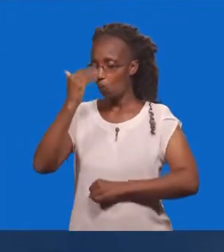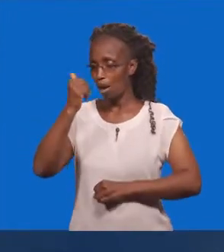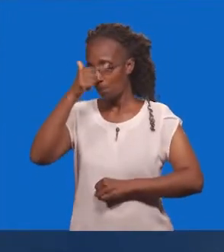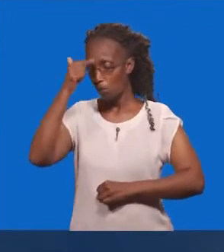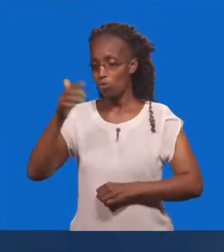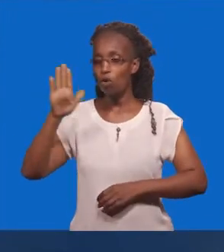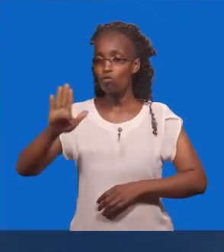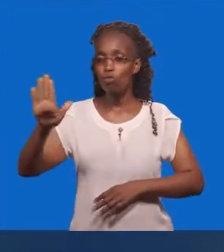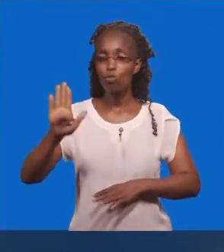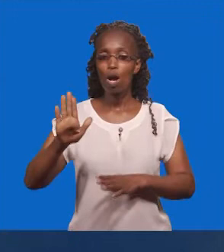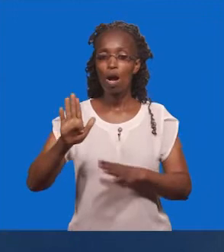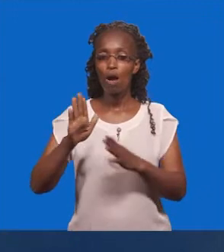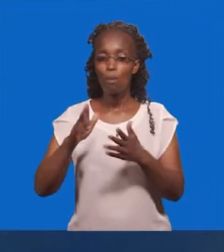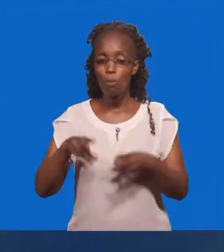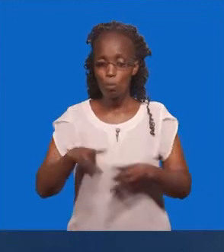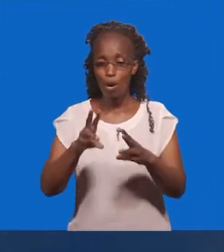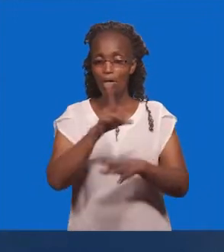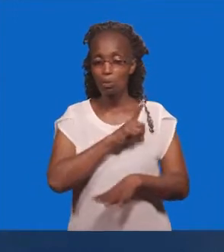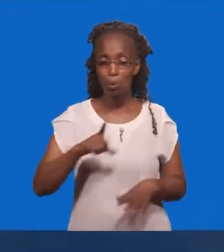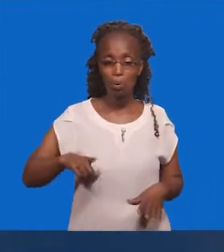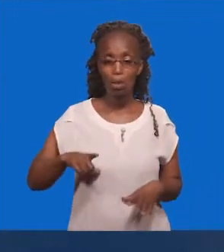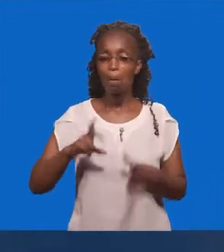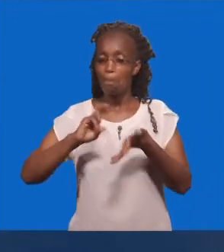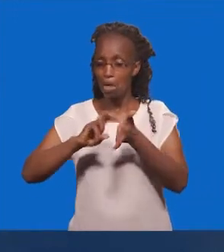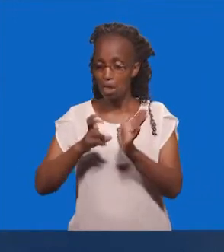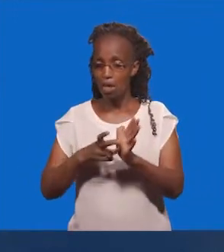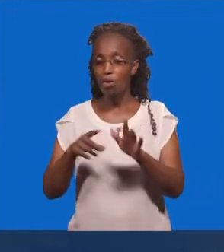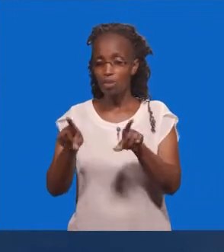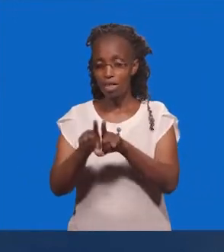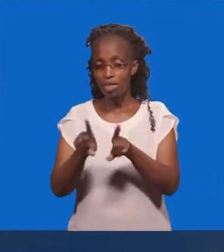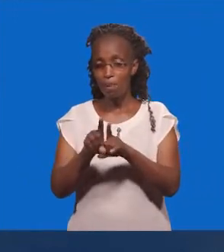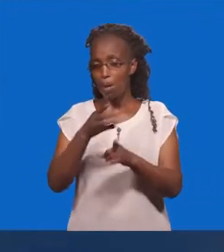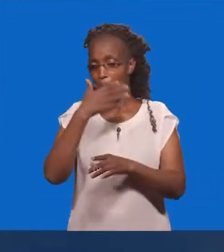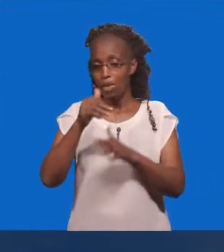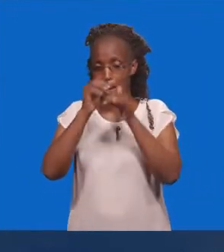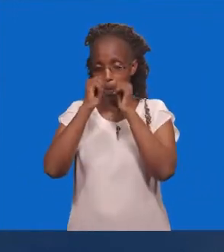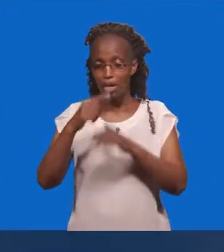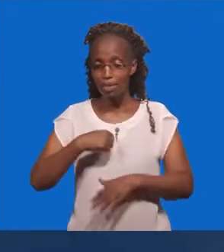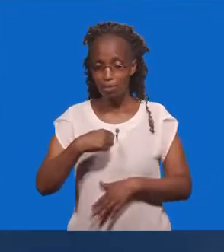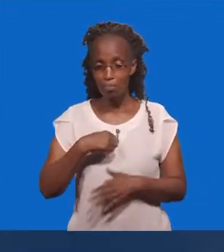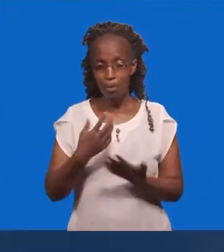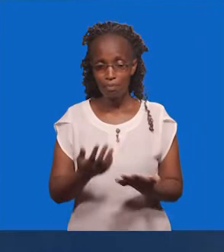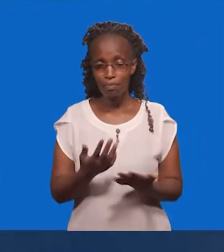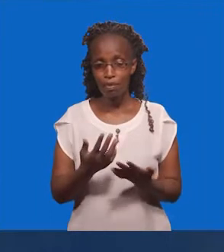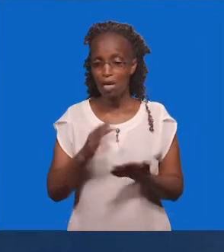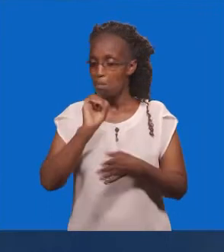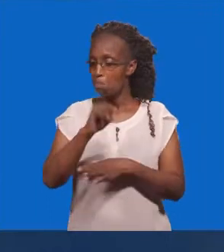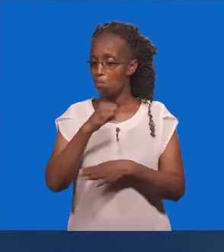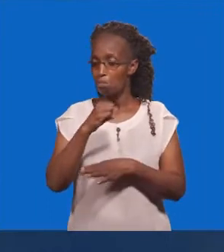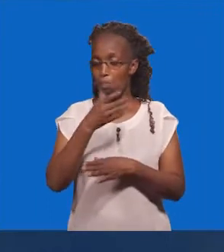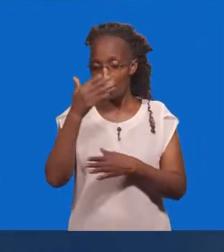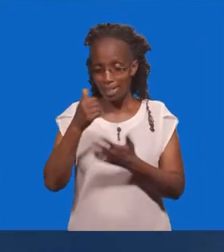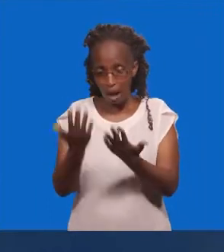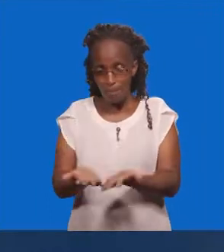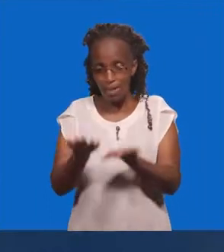Basi Kwa Icho Icho Si Unikumbuke Basi Kwa Icho Icho Si Weze Kunimbariki Tena Basi Kwa Icho Icho Si Weze